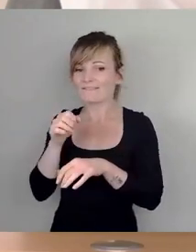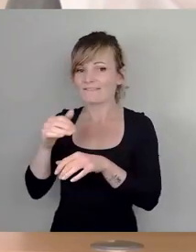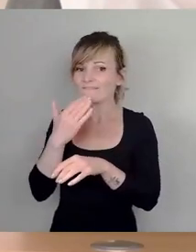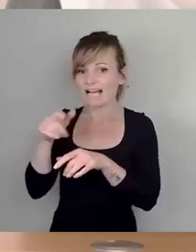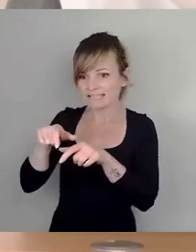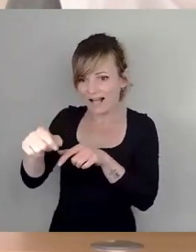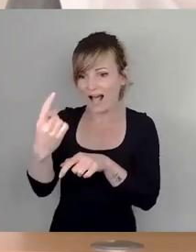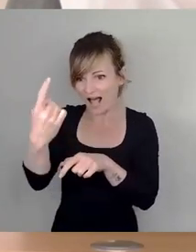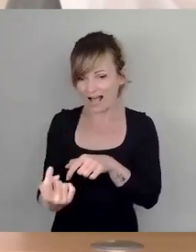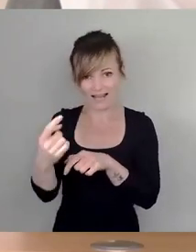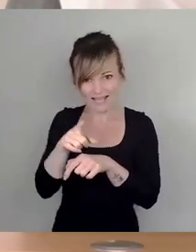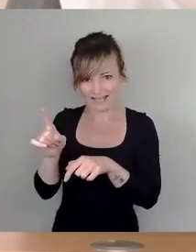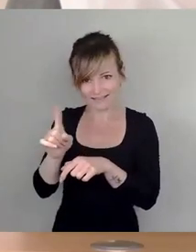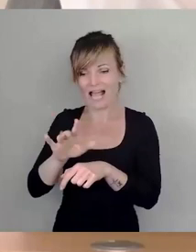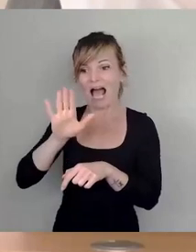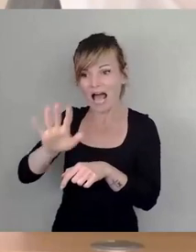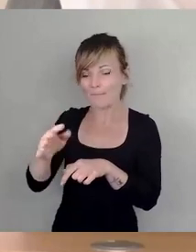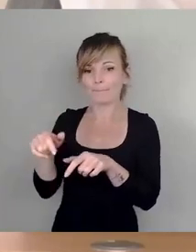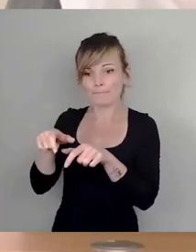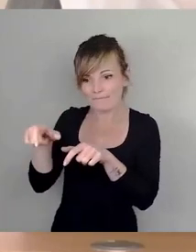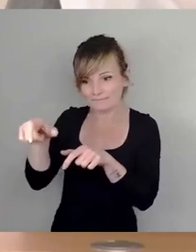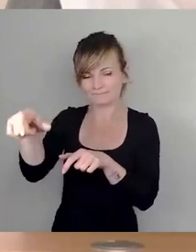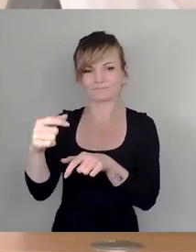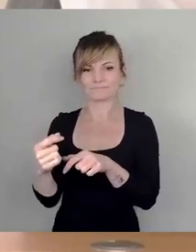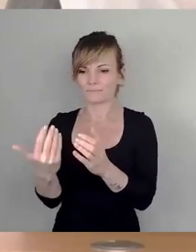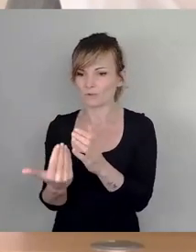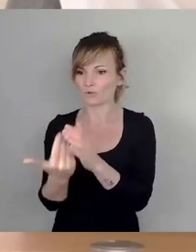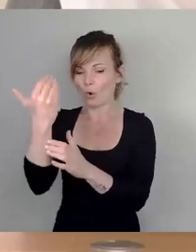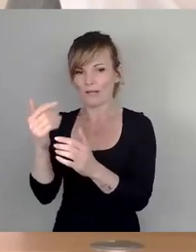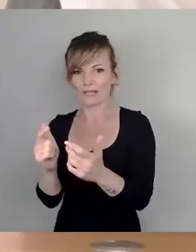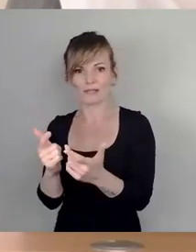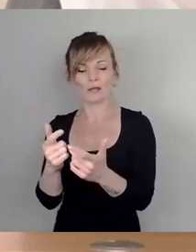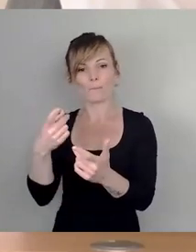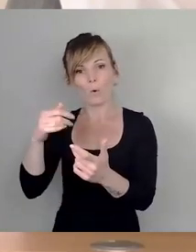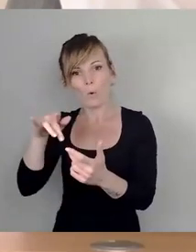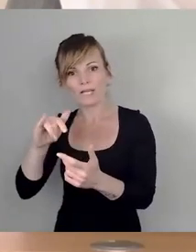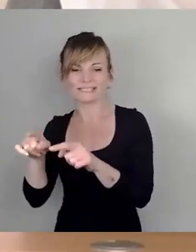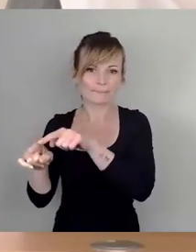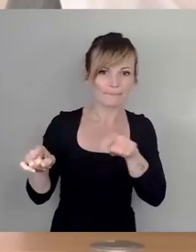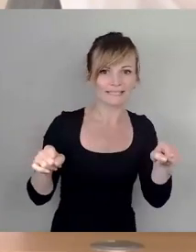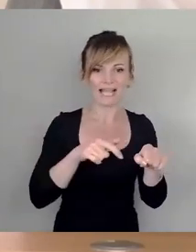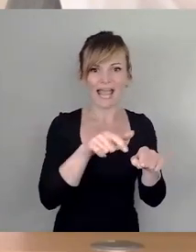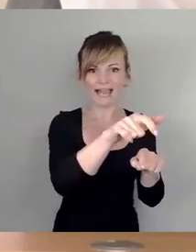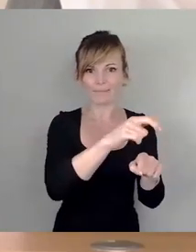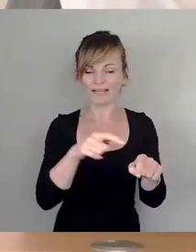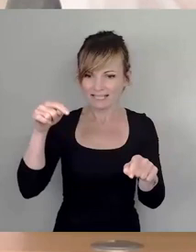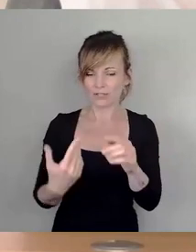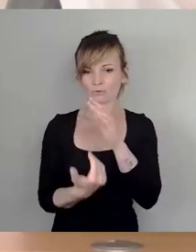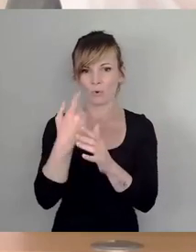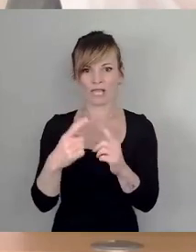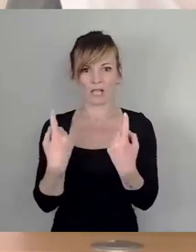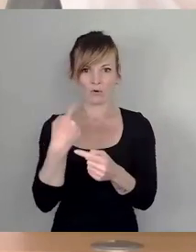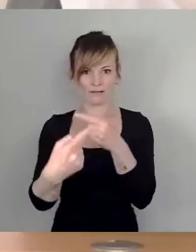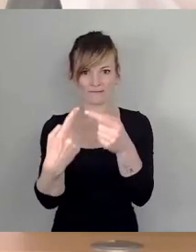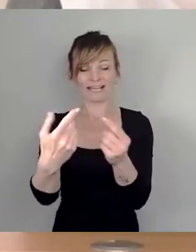neuer Grün- und Erlebnisraum von Prolis bis an die Elbe entwickelt werden. Und deshalb ist das so teuer. Ich glaube, das lohnt sich für die